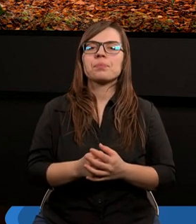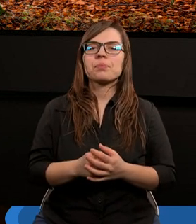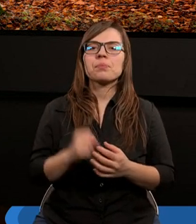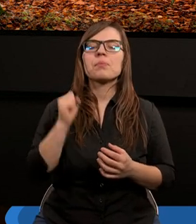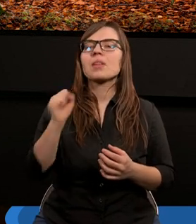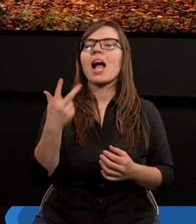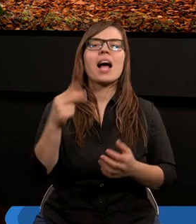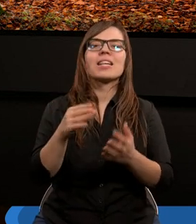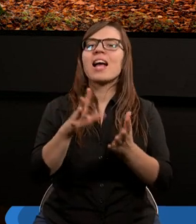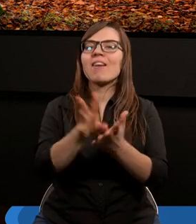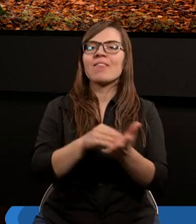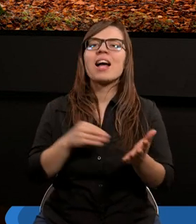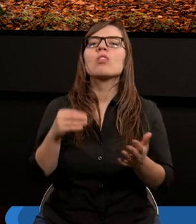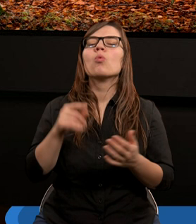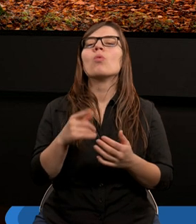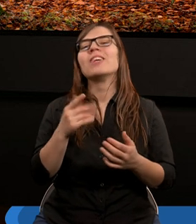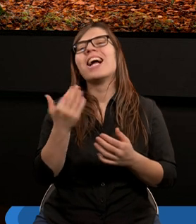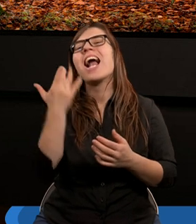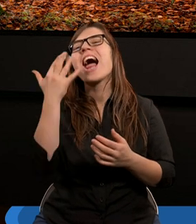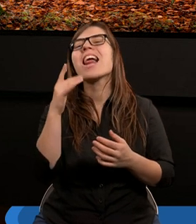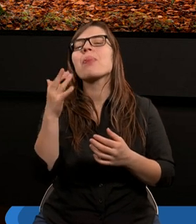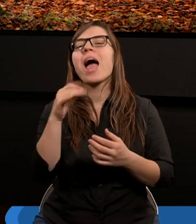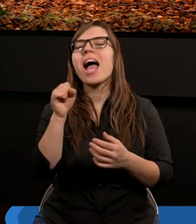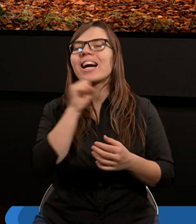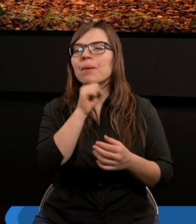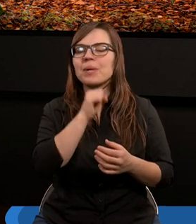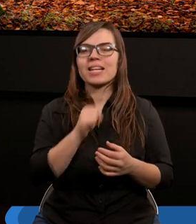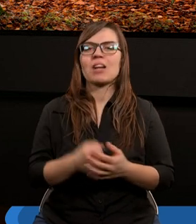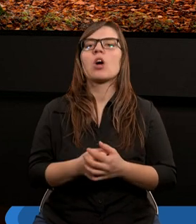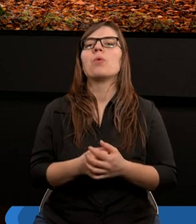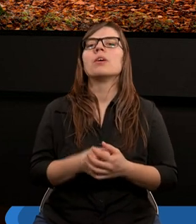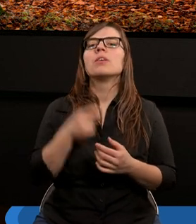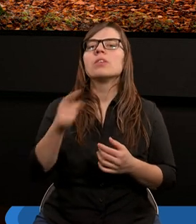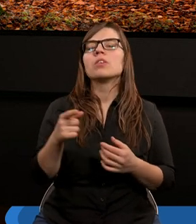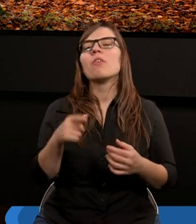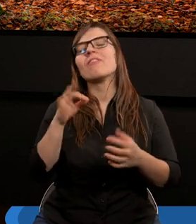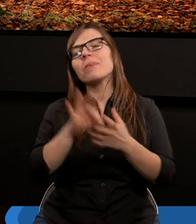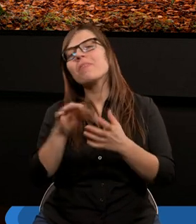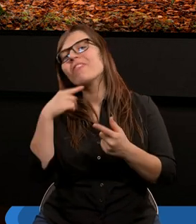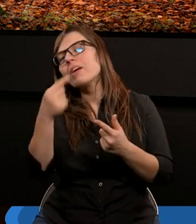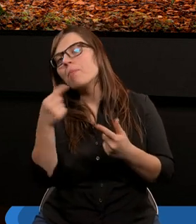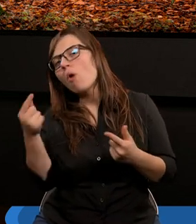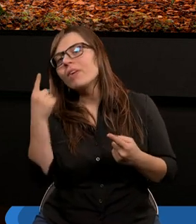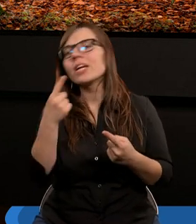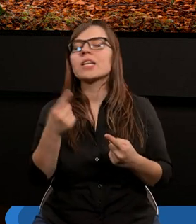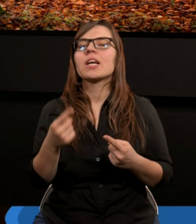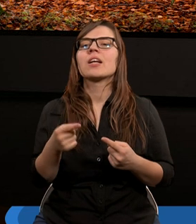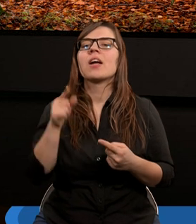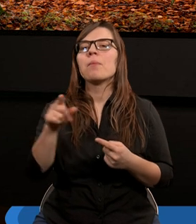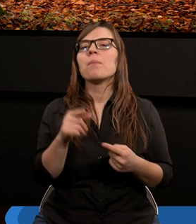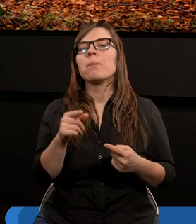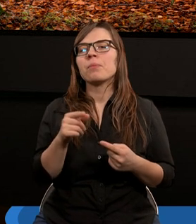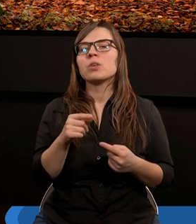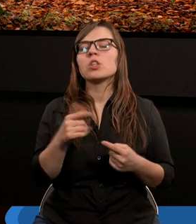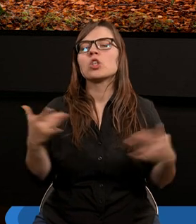a nie według przestarzałej litery. Co Paweł chciał tutaj powiedzieć, używając takiego